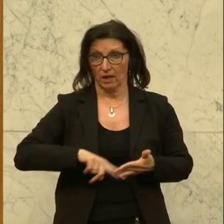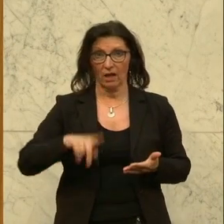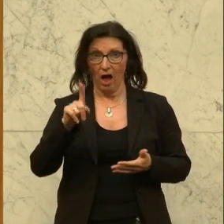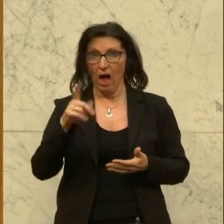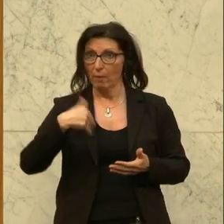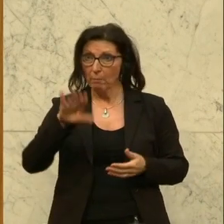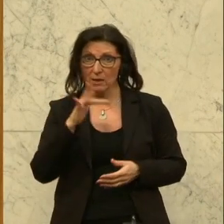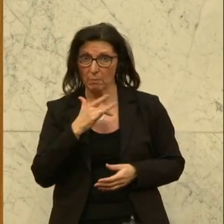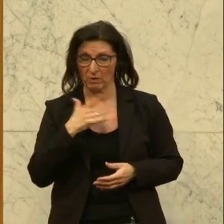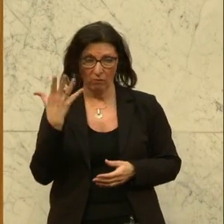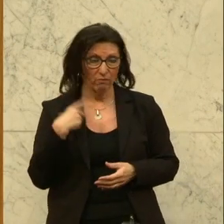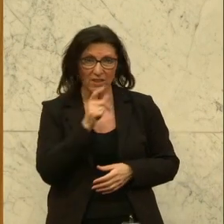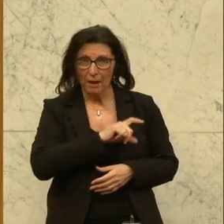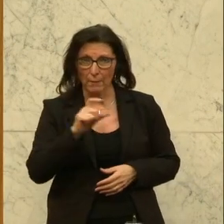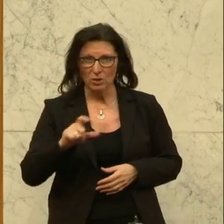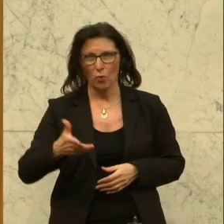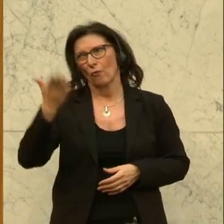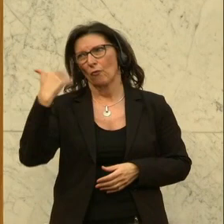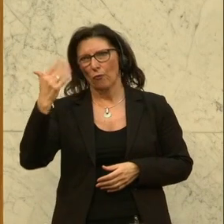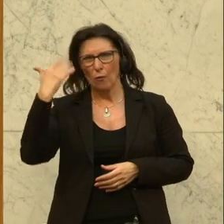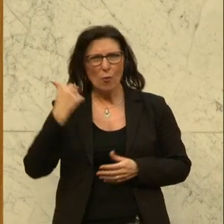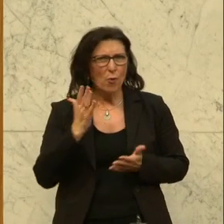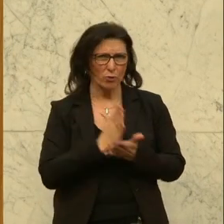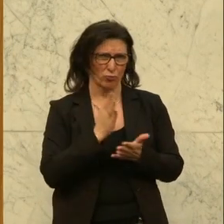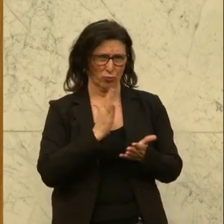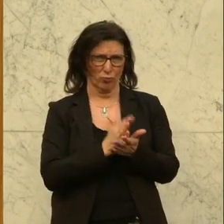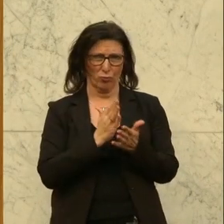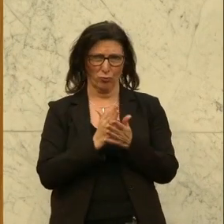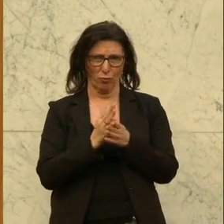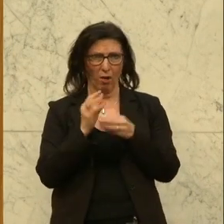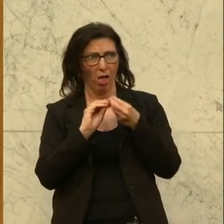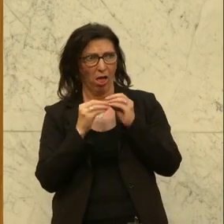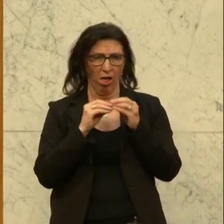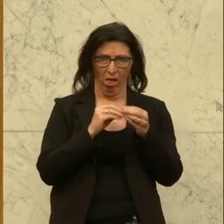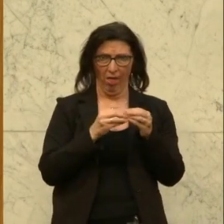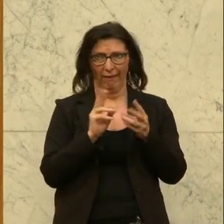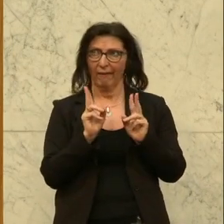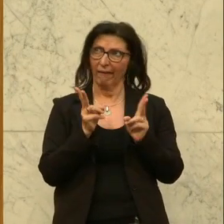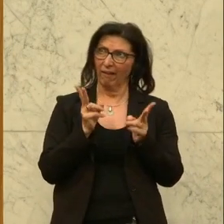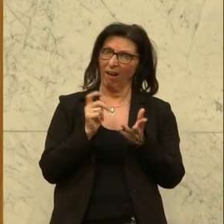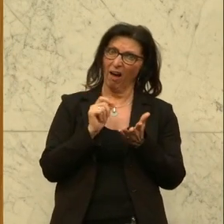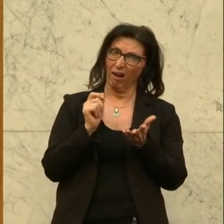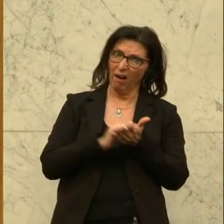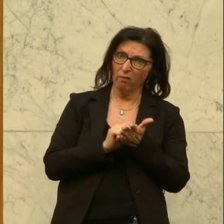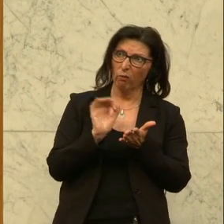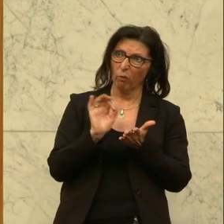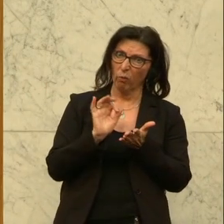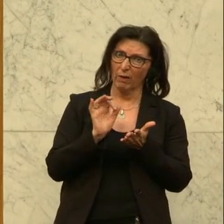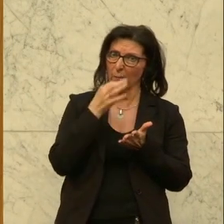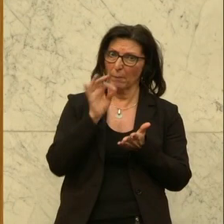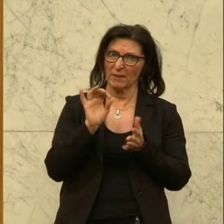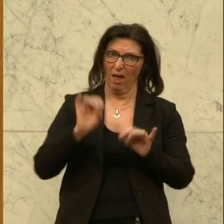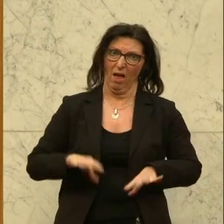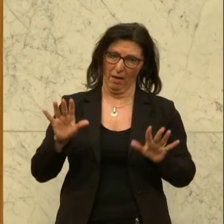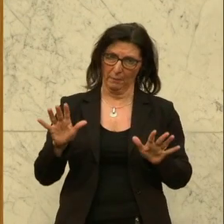am meisten, die schon vorher zwei-, dreimal überlegt haben, kann ich mir diese Extraausgabe noch leisten oder eben nicht. Und